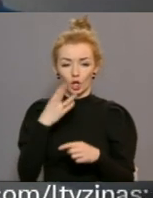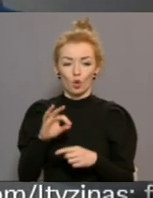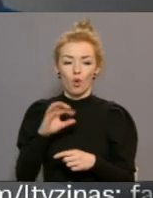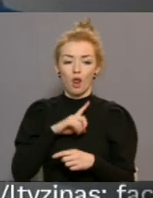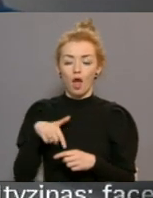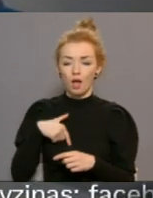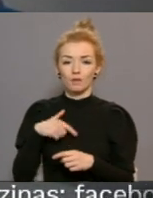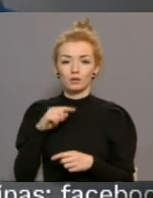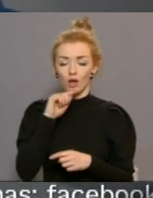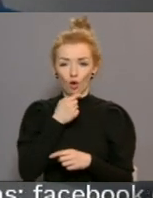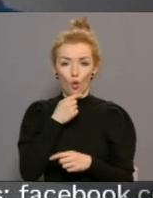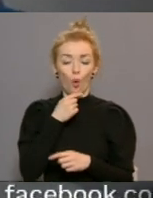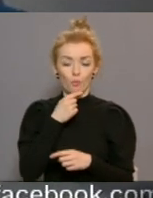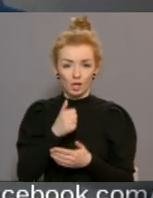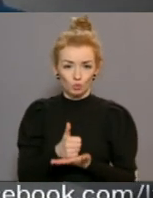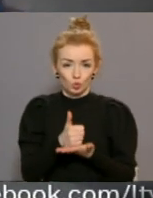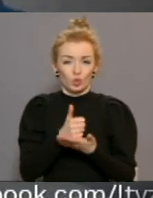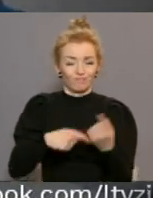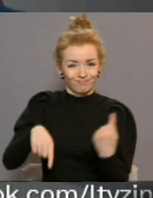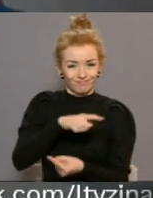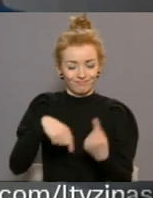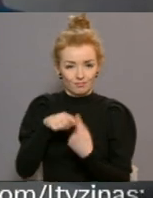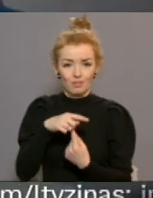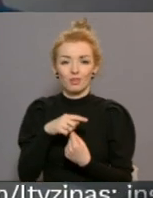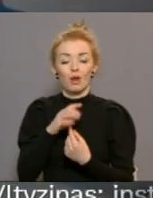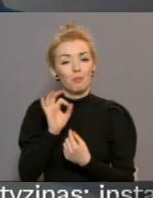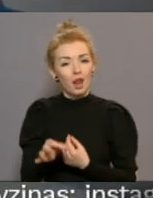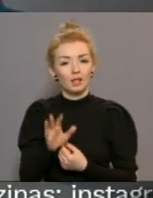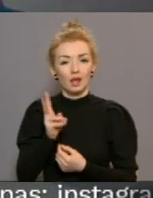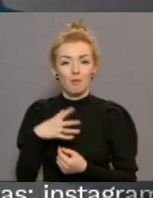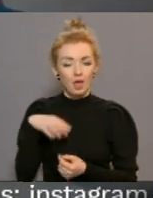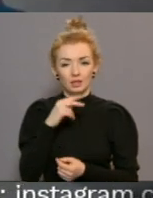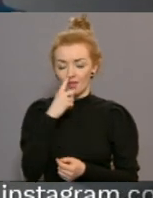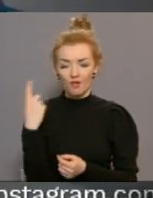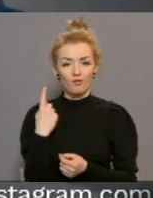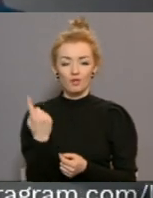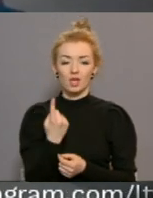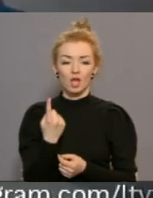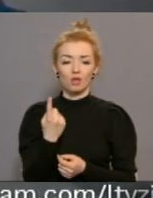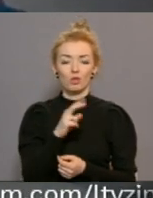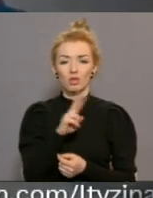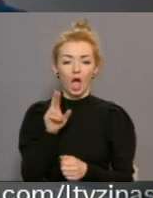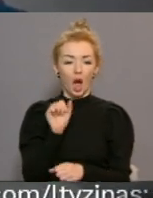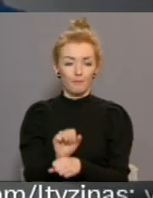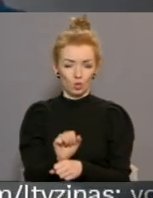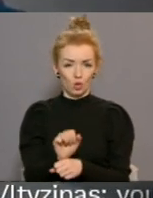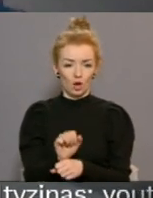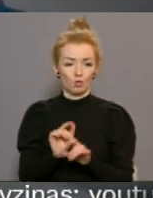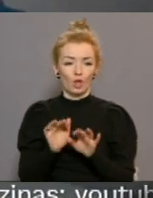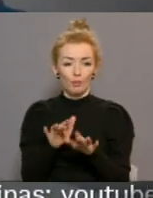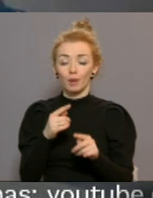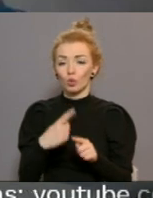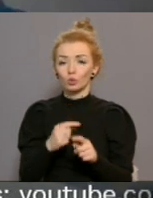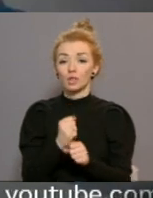uzturēšanas viedokli droši vien būtu pareizi, ja mēs nevienu neapturētu darbību un